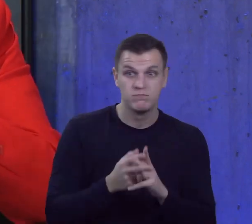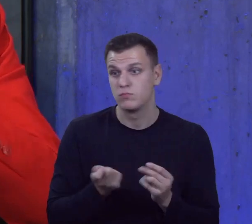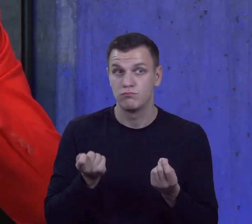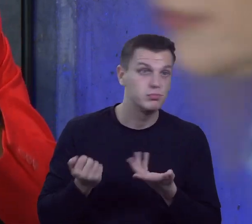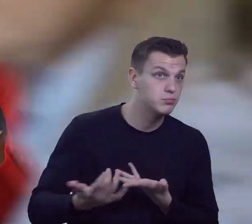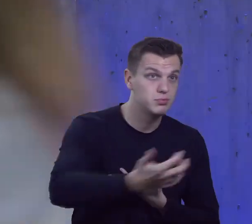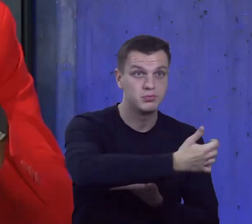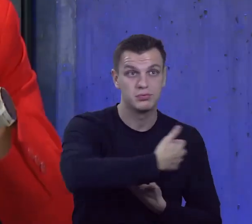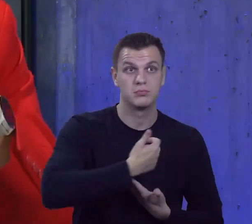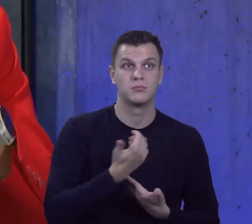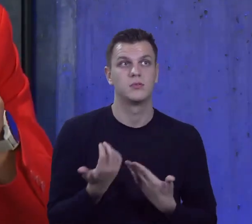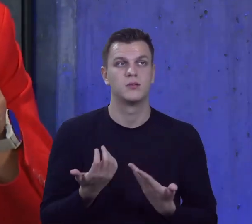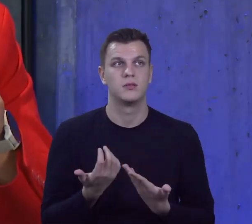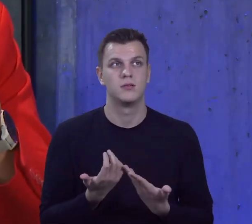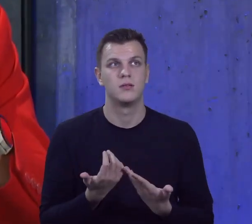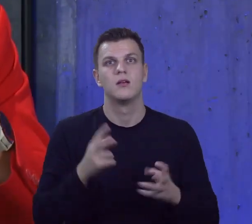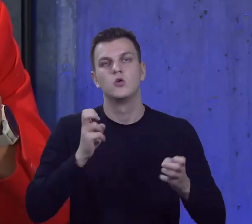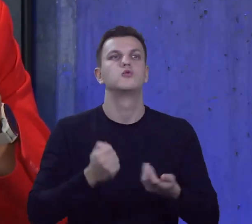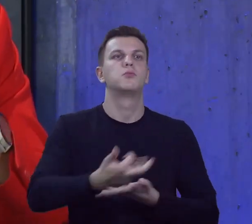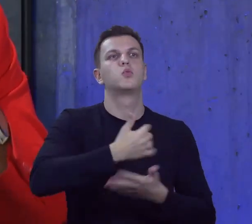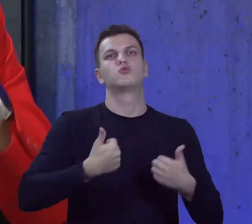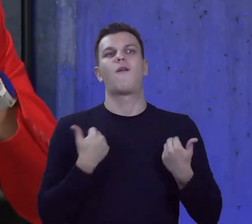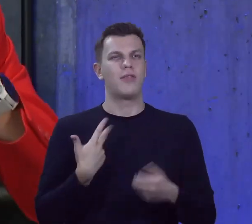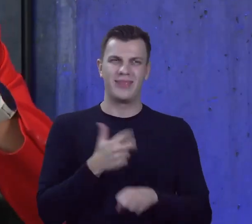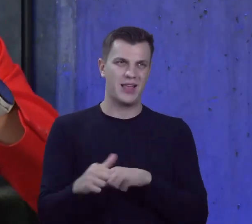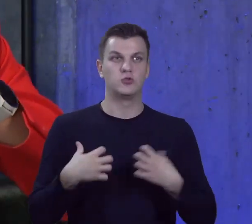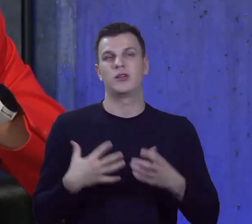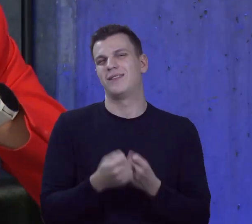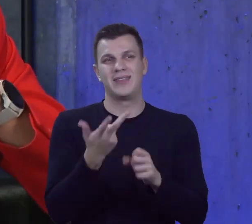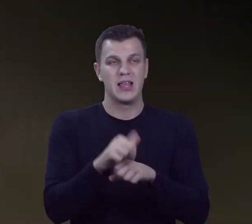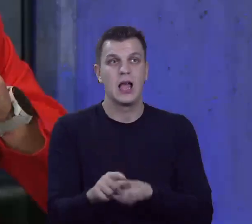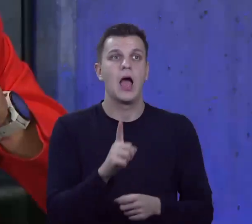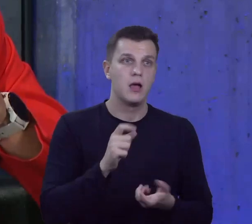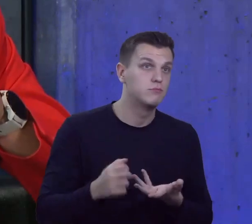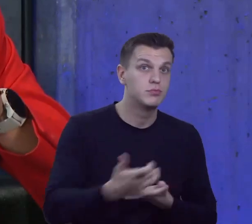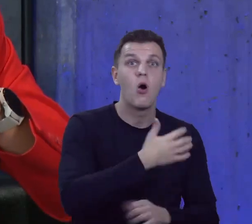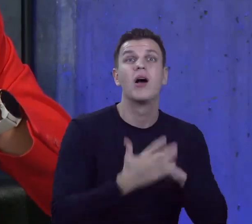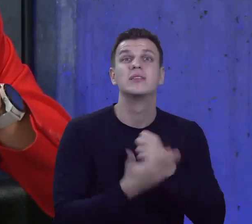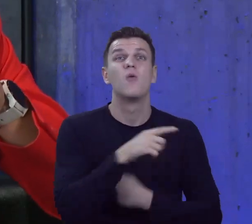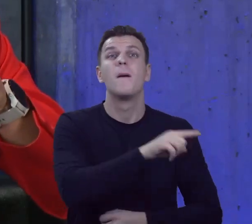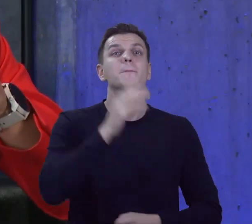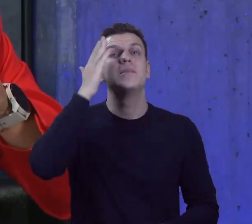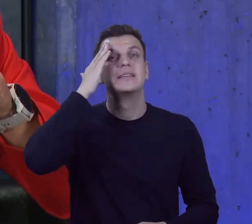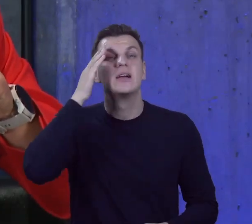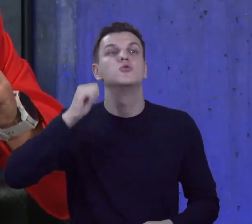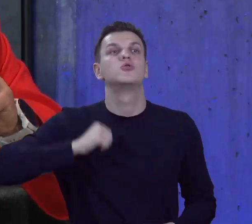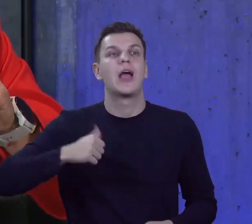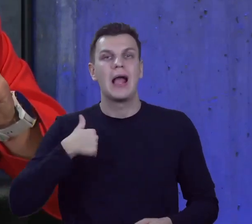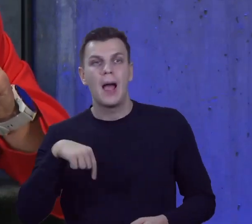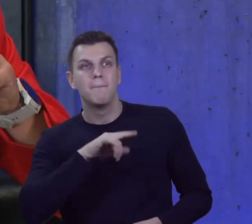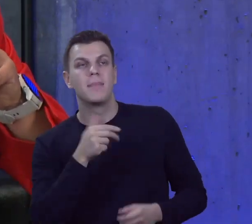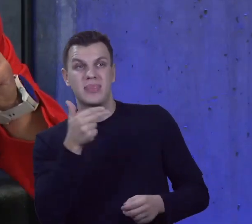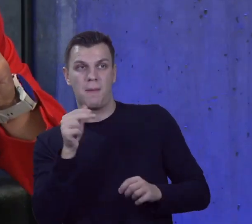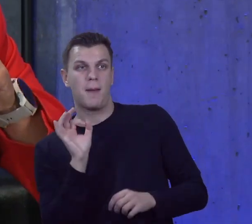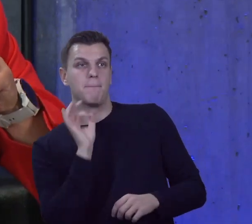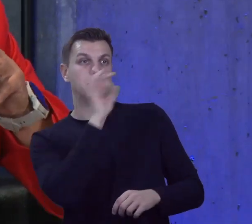coś, co nie jest na przykład zbiórką zdrowotną, nie ratuje życia. Okazało się, że mieszkańcy czekali tylko na tą iskrę, na ten zapalnik, który pojawił się